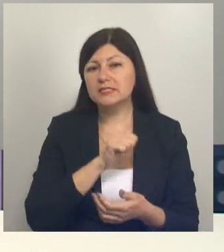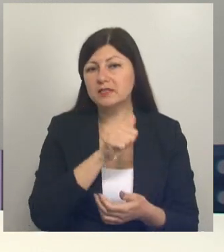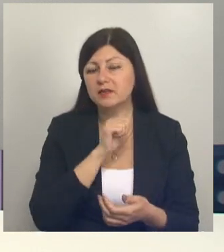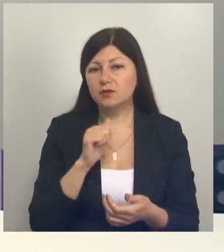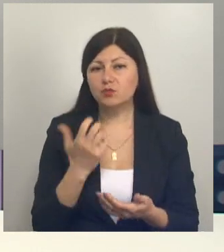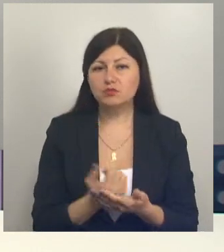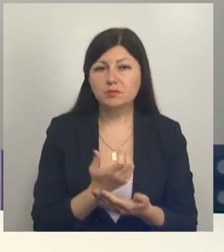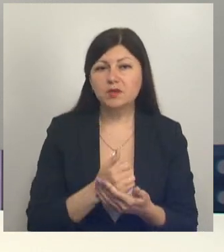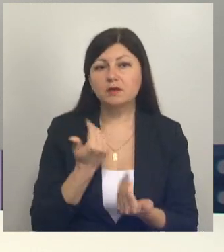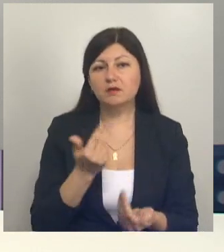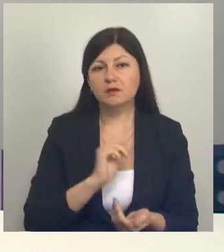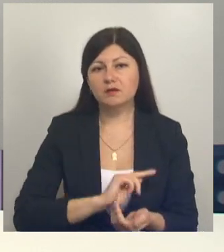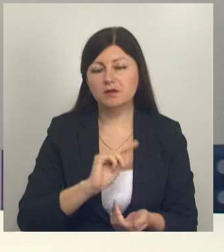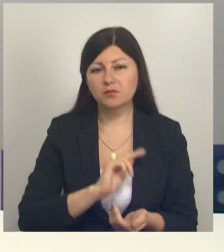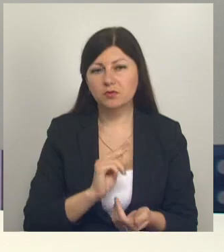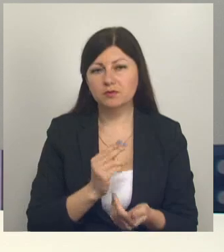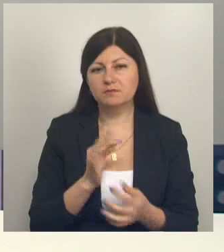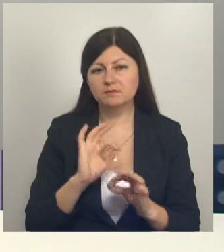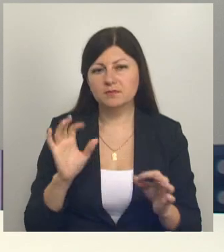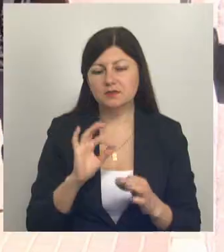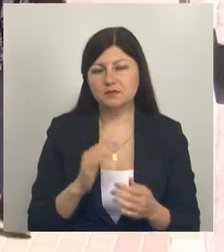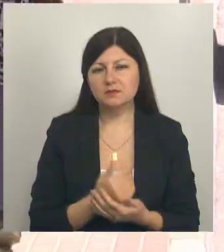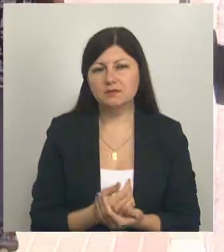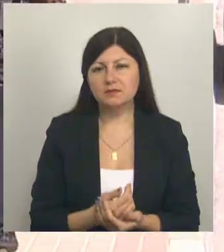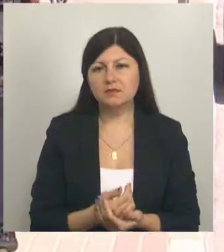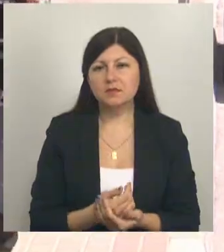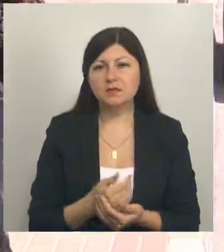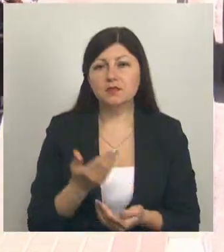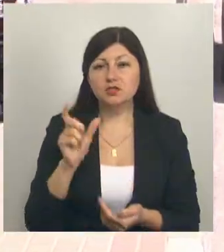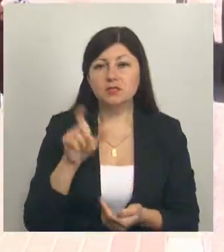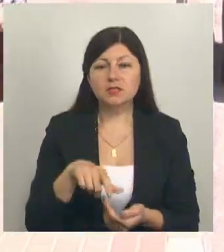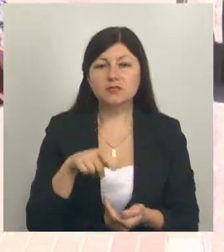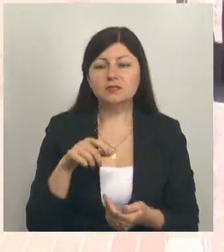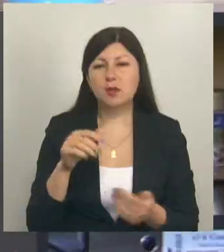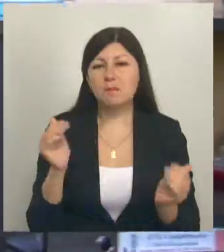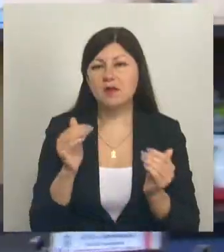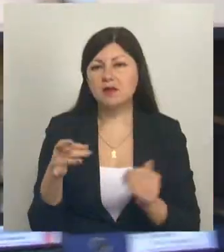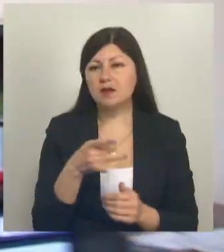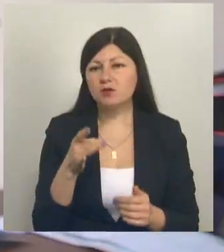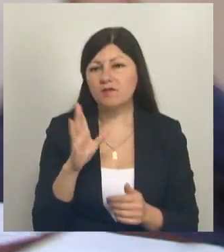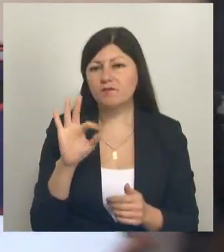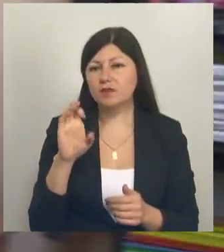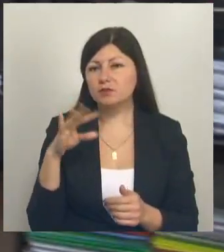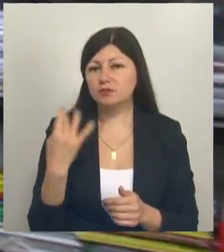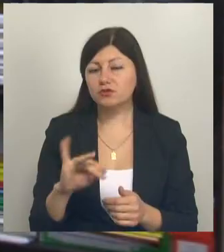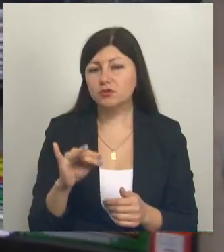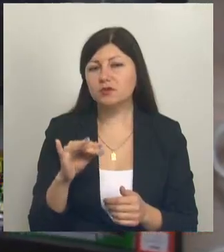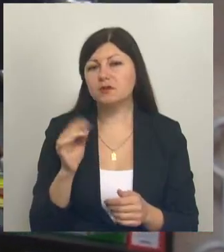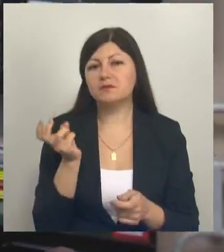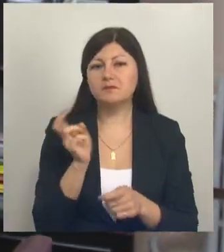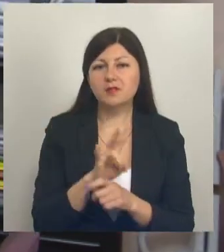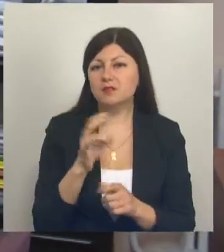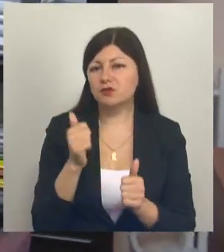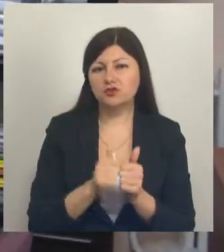выстроена работа старооскольцев? В следующем сюжете. Жительница микрорайона «Восточный» Лидия Мелехова в управляющей компании гости